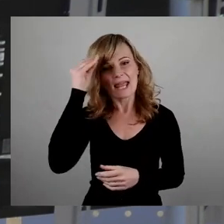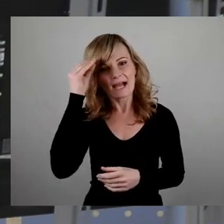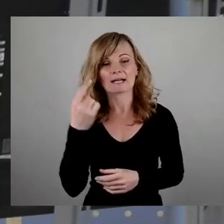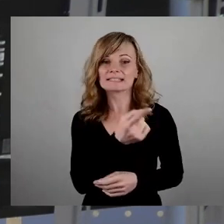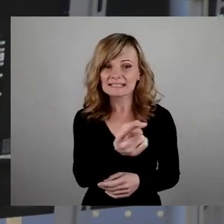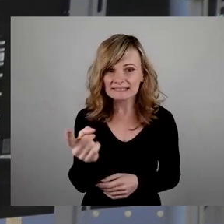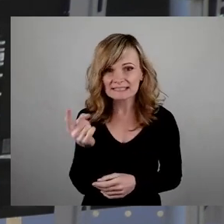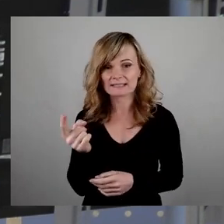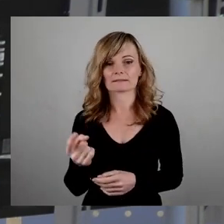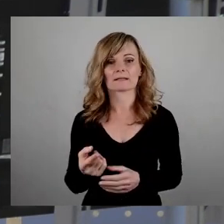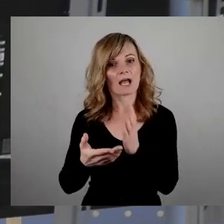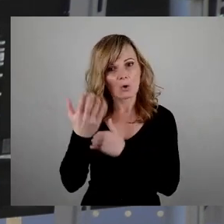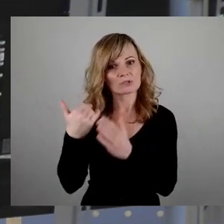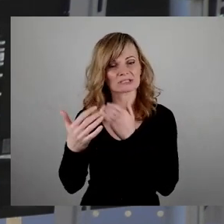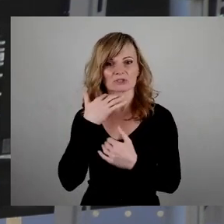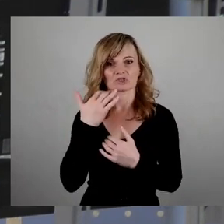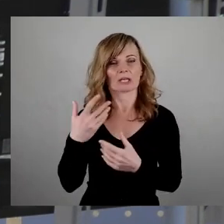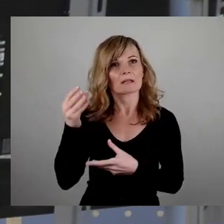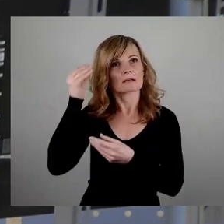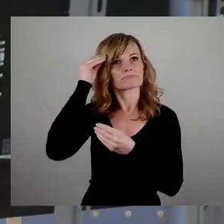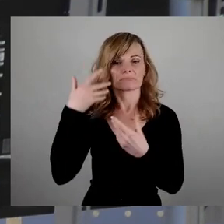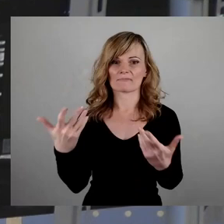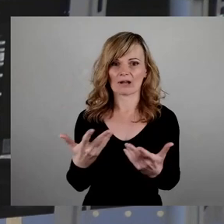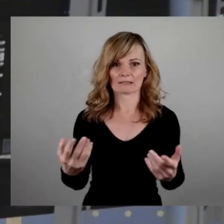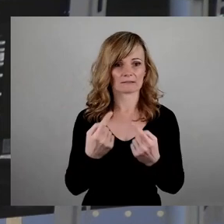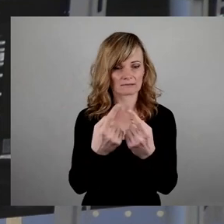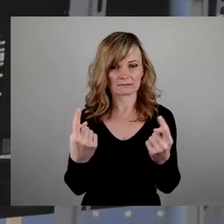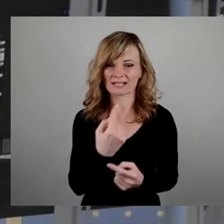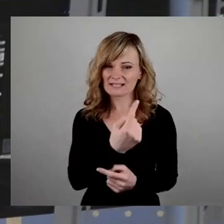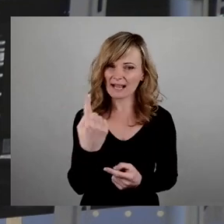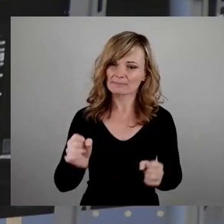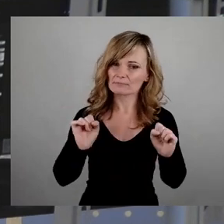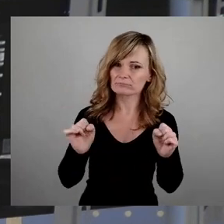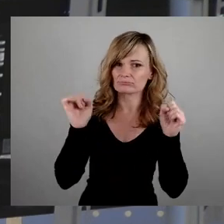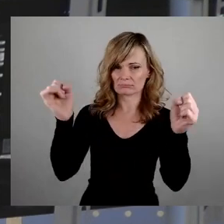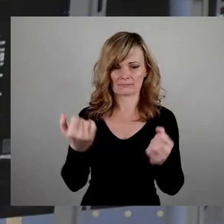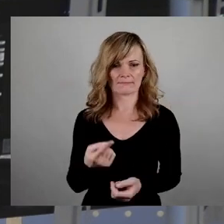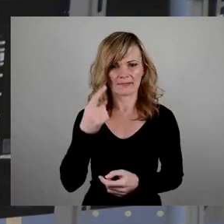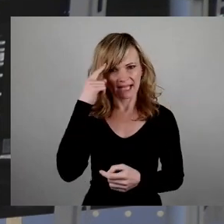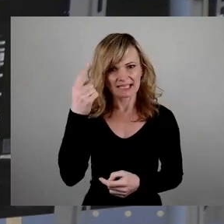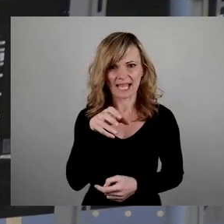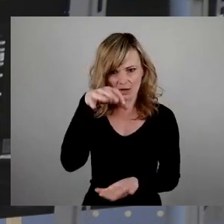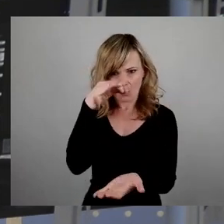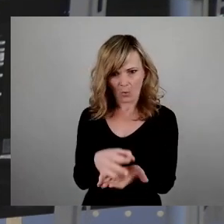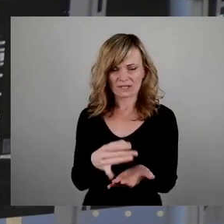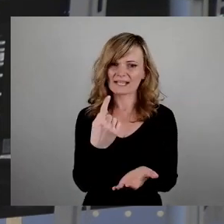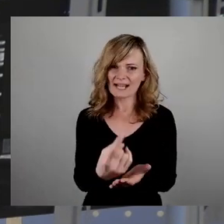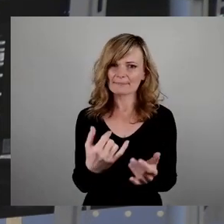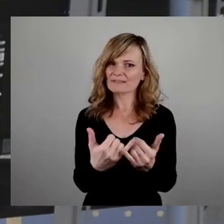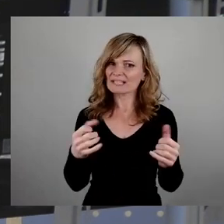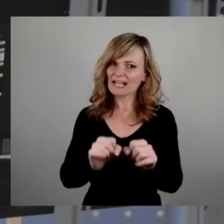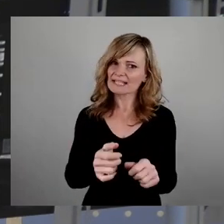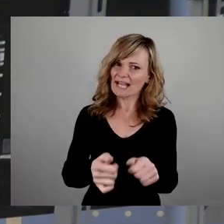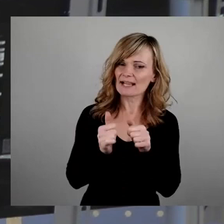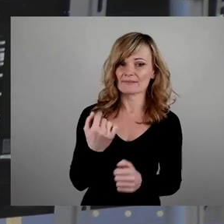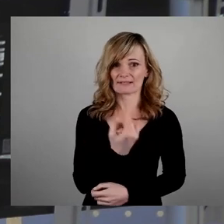aus der Geschichte gezogen? Welchen Beitrag können Gedenkorte leisten, um hier in Deutschland, hier